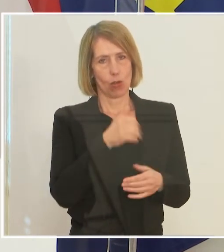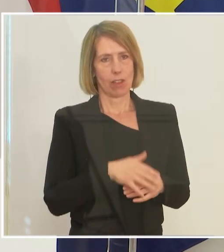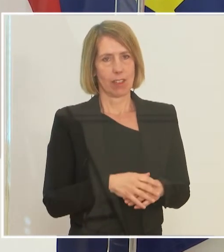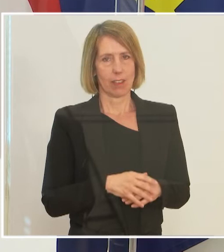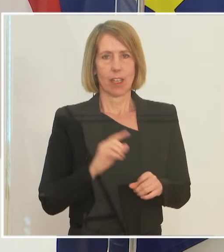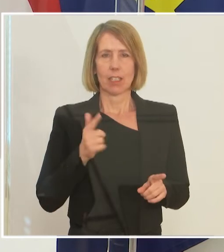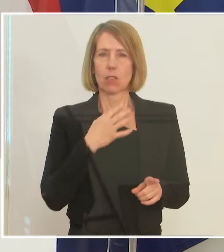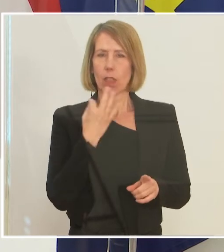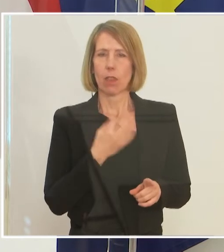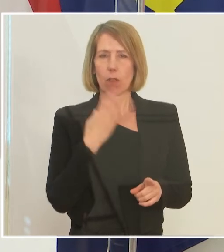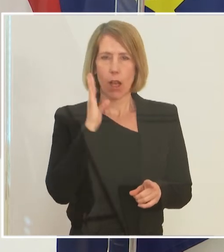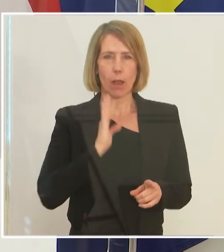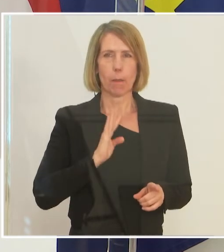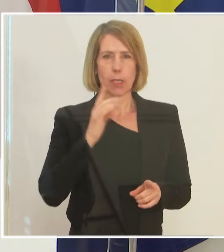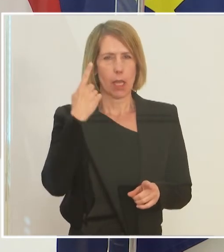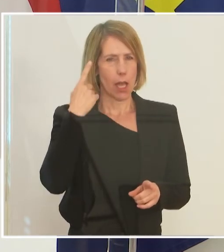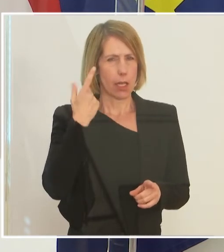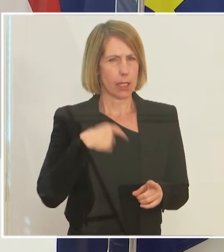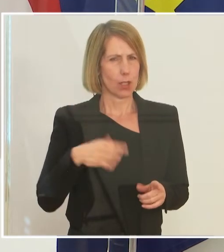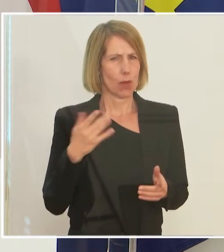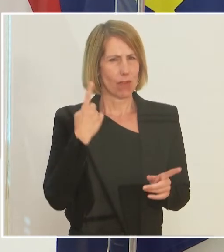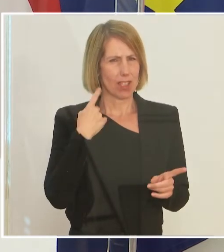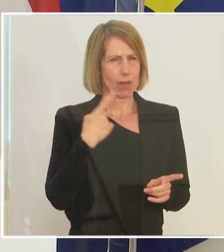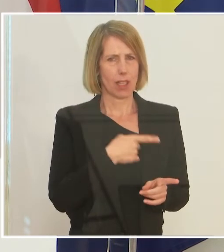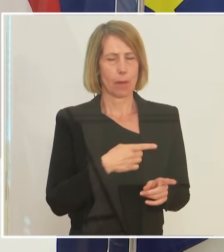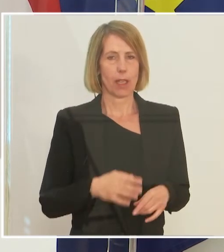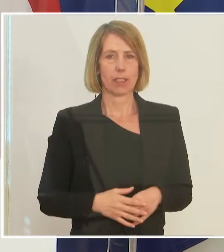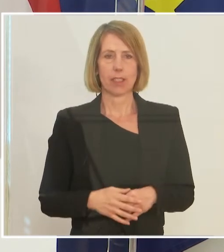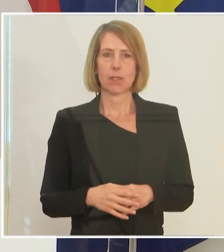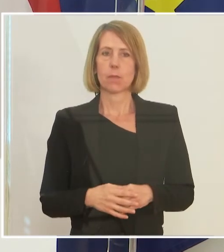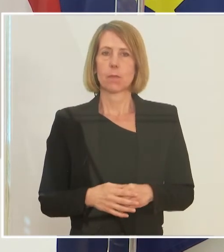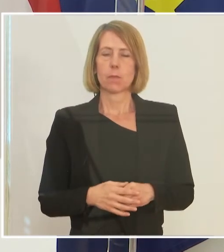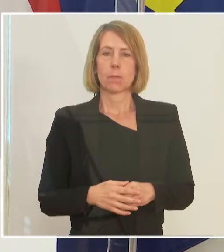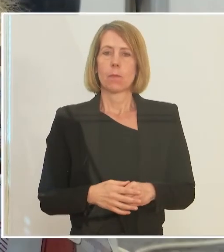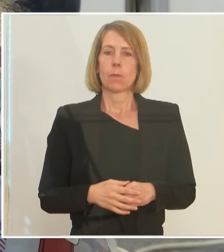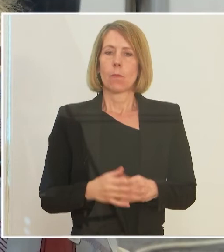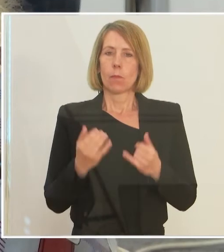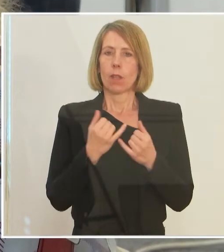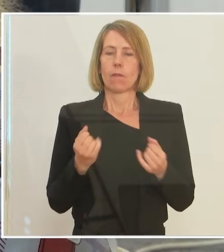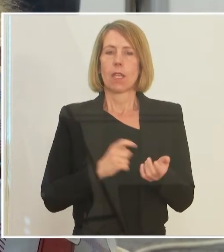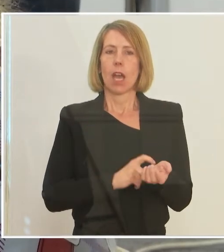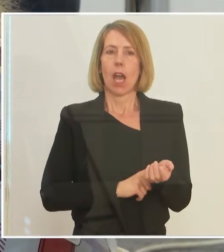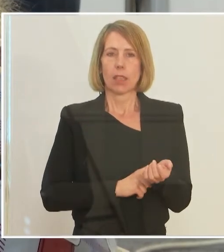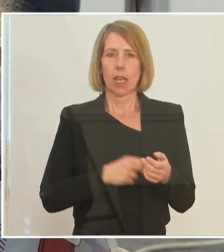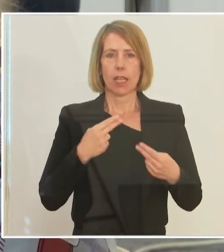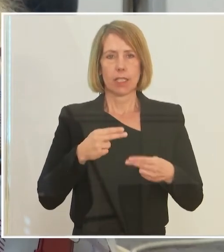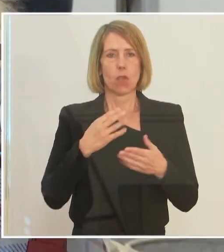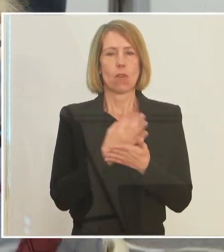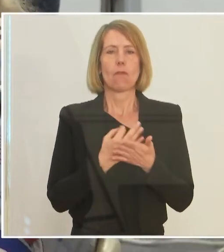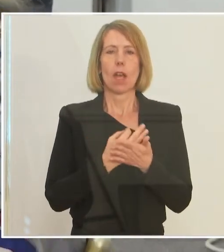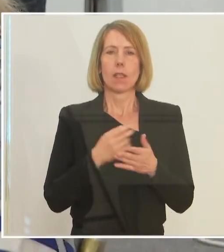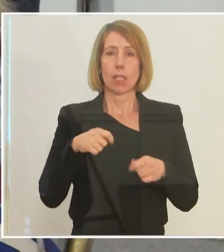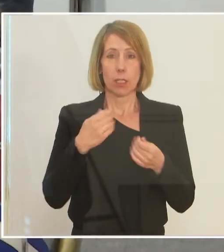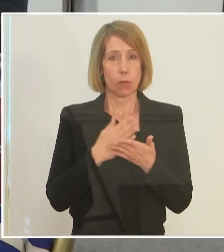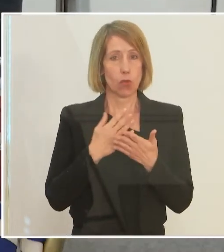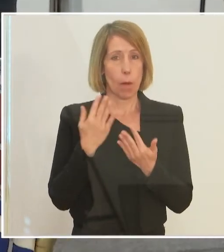ich jetzt nicht beantwortet. Wenn Sie mich nochmal erinnern können, ganz kurz daran. Wie die Anreize zur Weiterbildung, ob es da schon irgendeine Bilanz gibt? viele